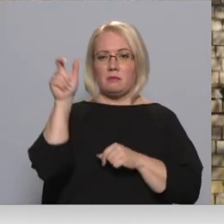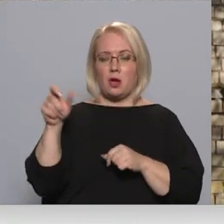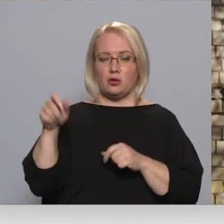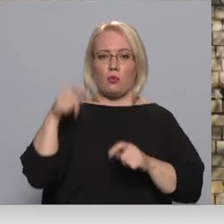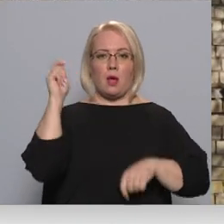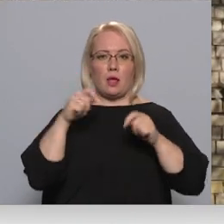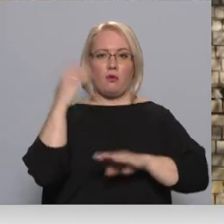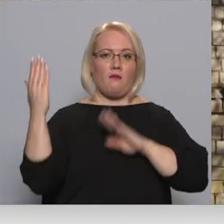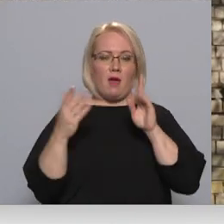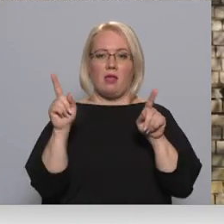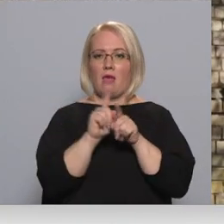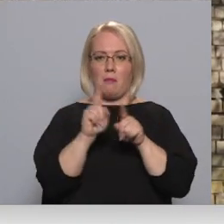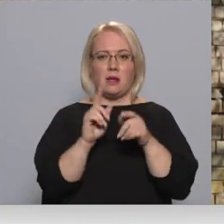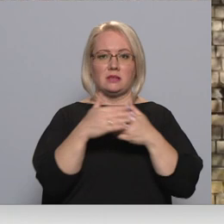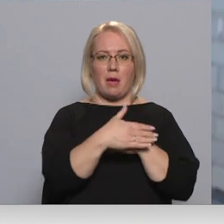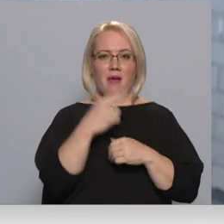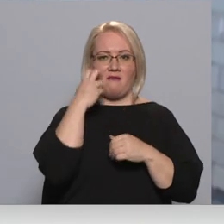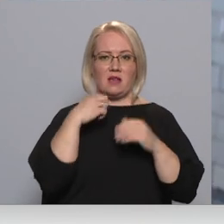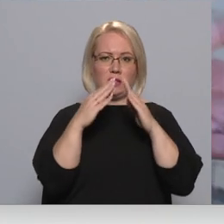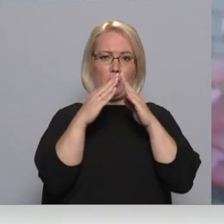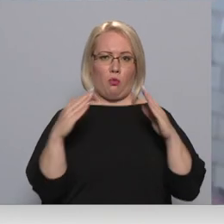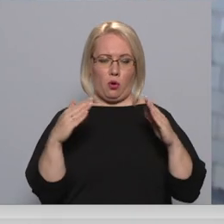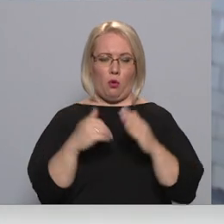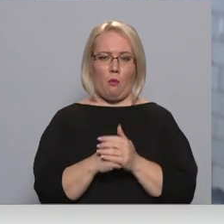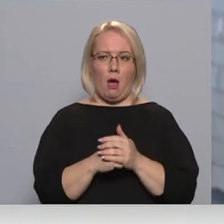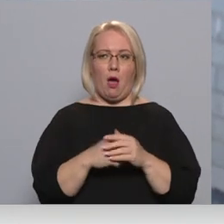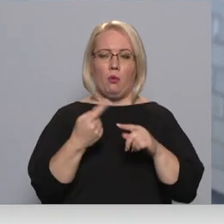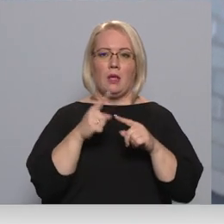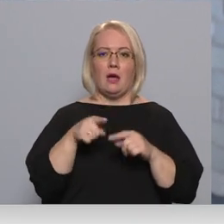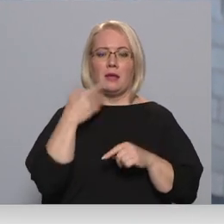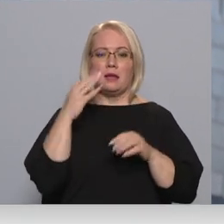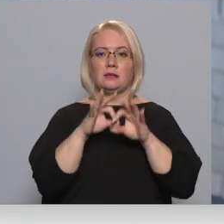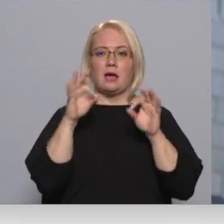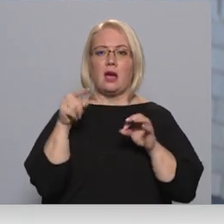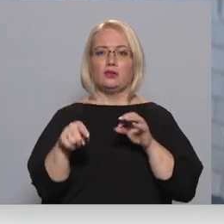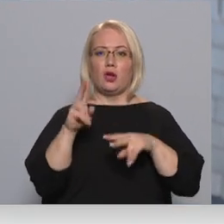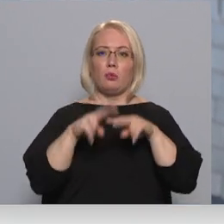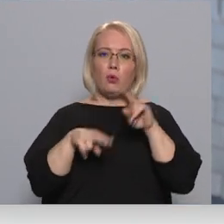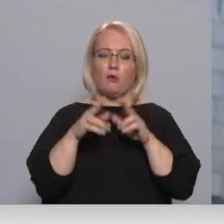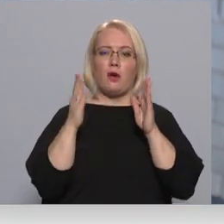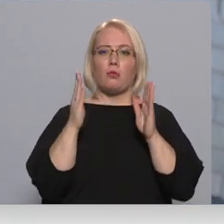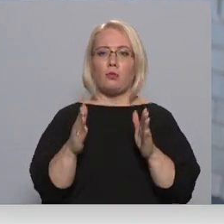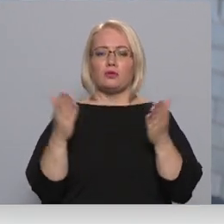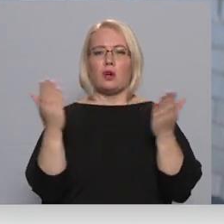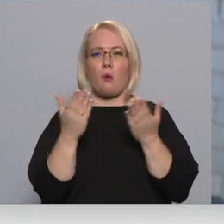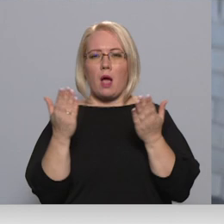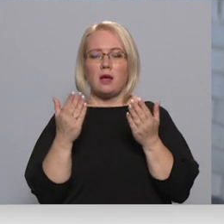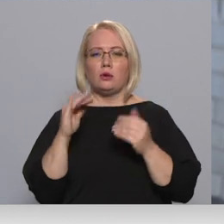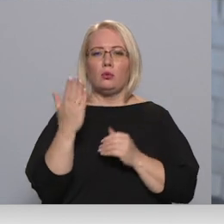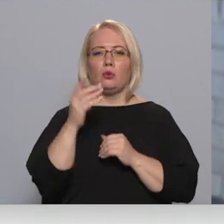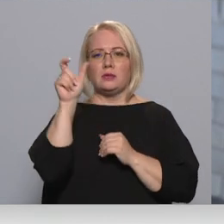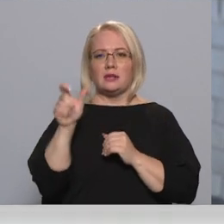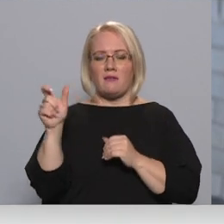vēja joprojām patvers vecajā. Tad, kad viņi šeit sāk kaut ko būvēt, mēs sapratām, ka te būs kaut kāds postamendiņš, kur cilvēkiem tiešām